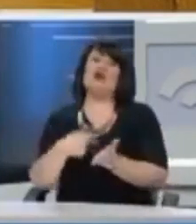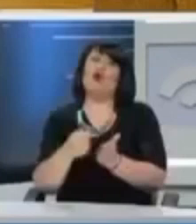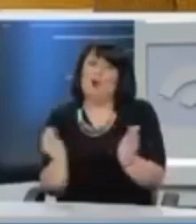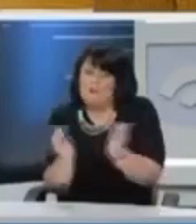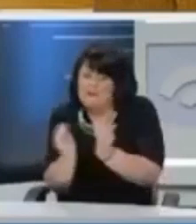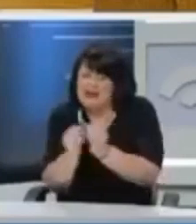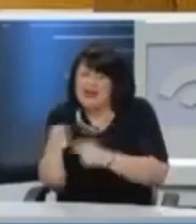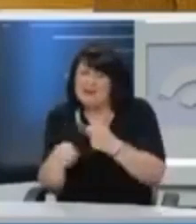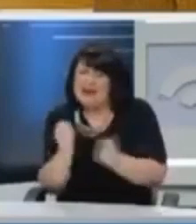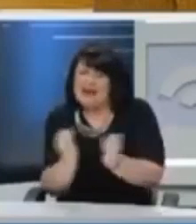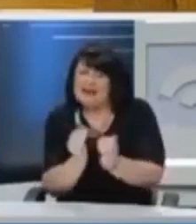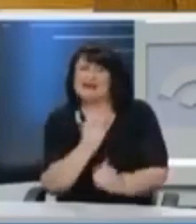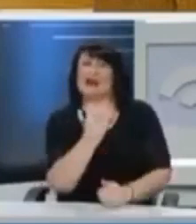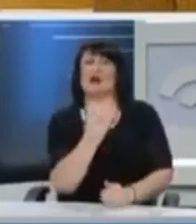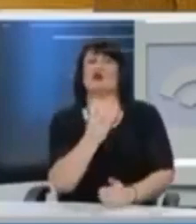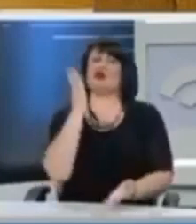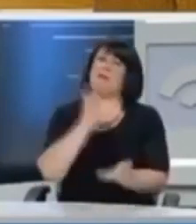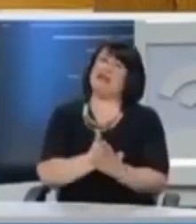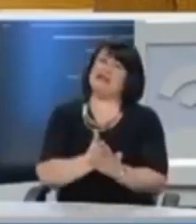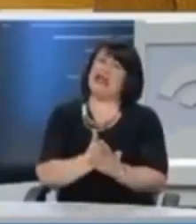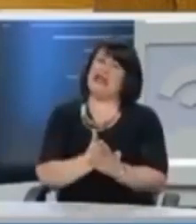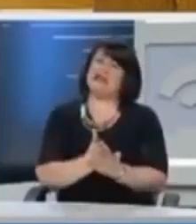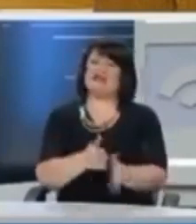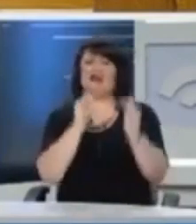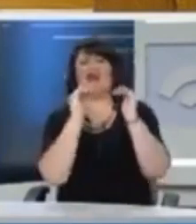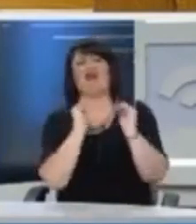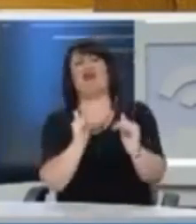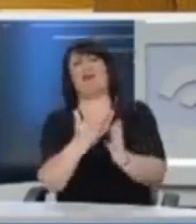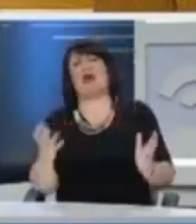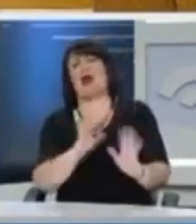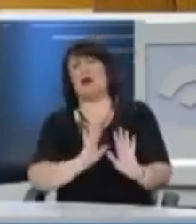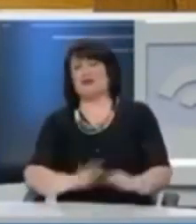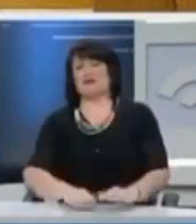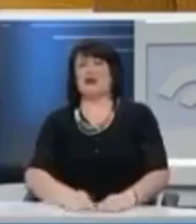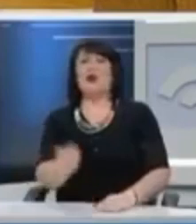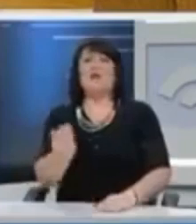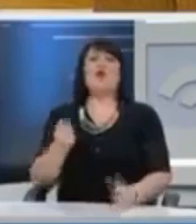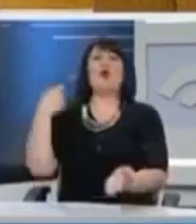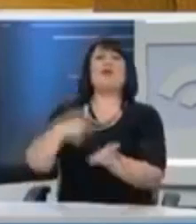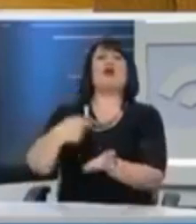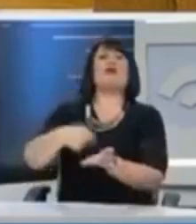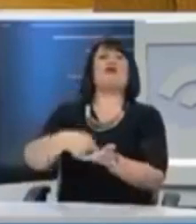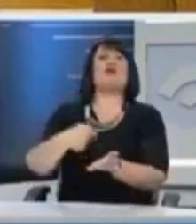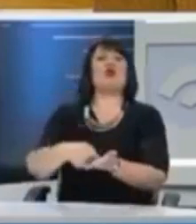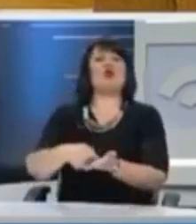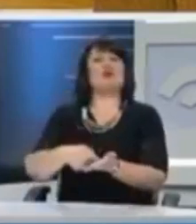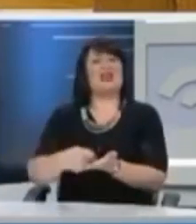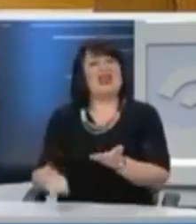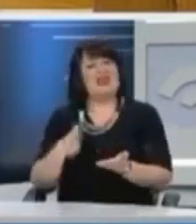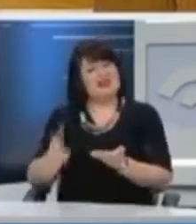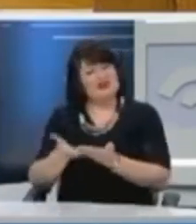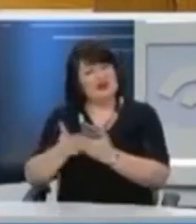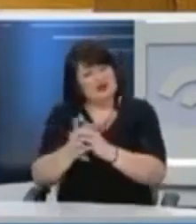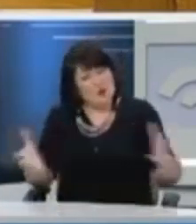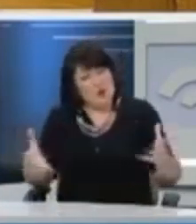για τις πολύ μικρές επιχειρήσεις. 20% για τις μεσαίες και ας μείνει εκεί που είναι. Καταργήστε την προπληρωμή φόρου, αν θέλετε να βοηθήσετε, τις